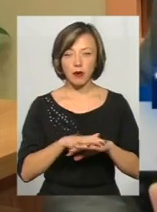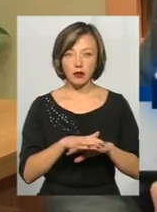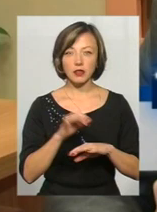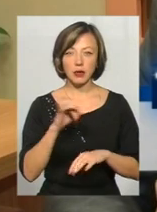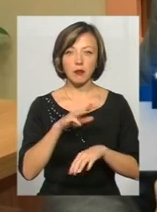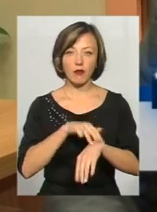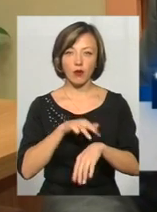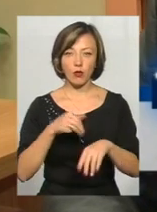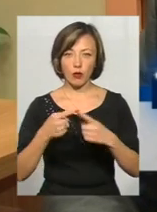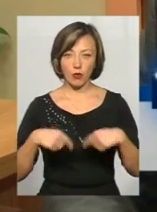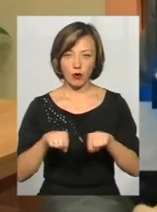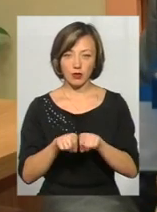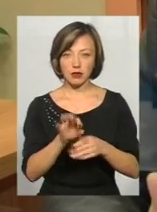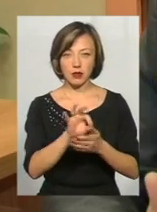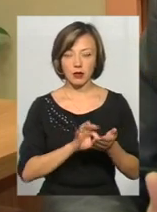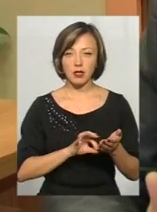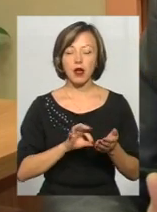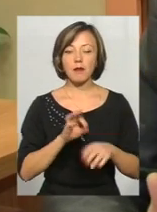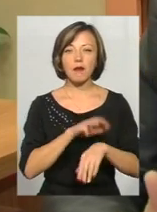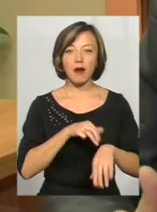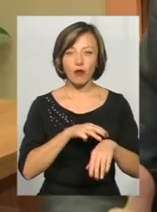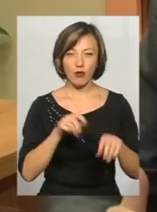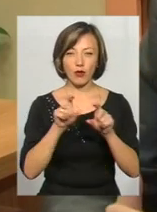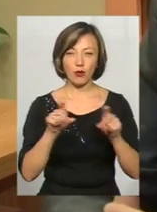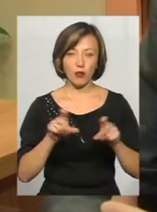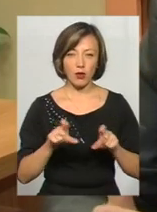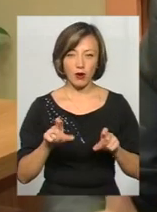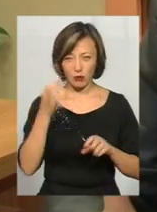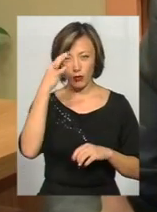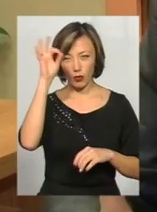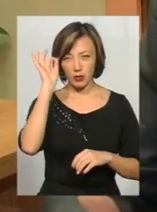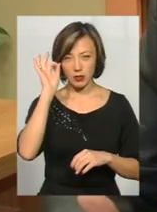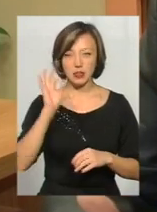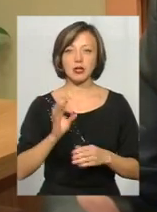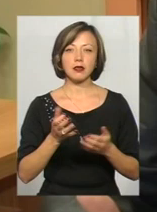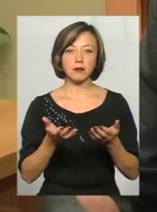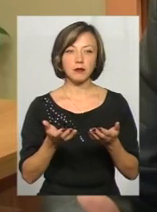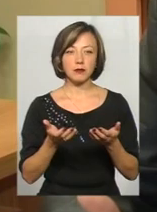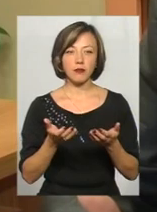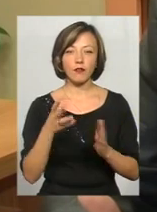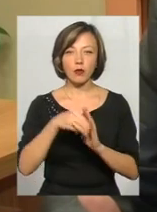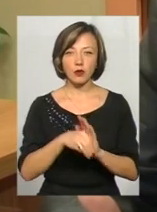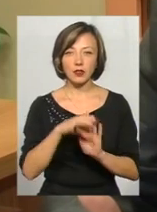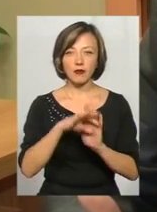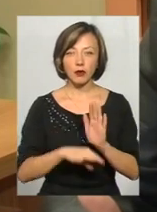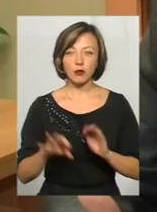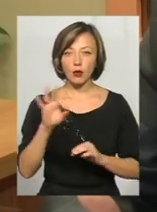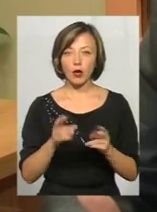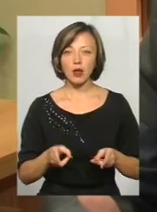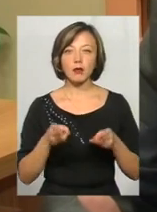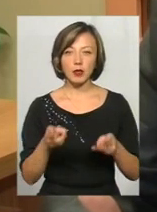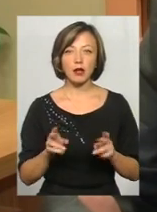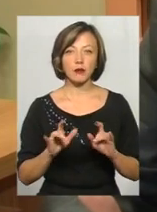правоохоронні органи. Правоохоронні органи вносять відомості про кримінальне